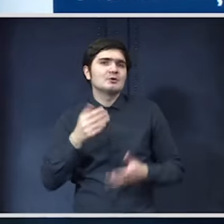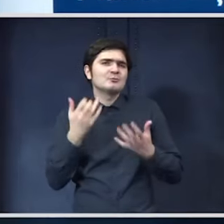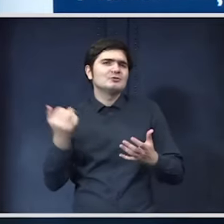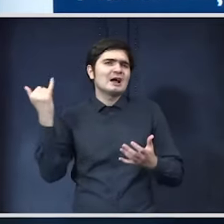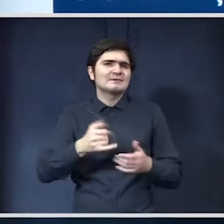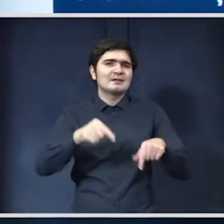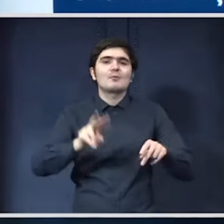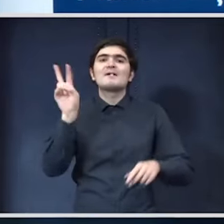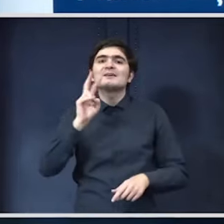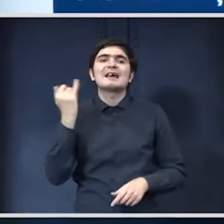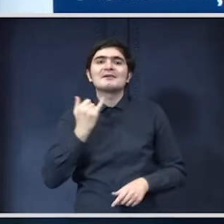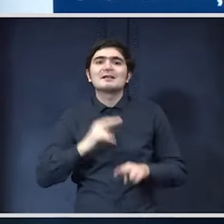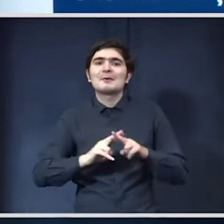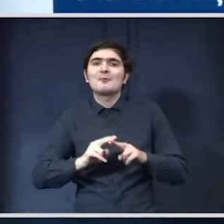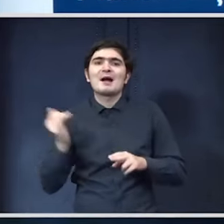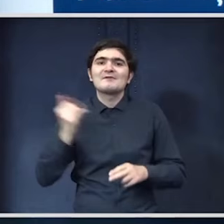muncă fiind vinerea verde